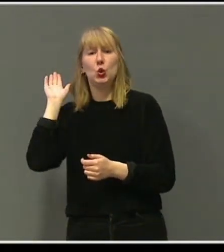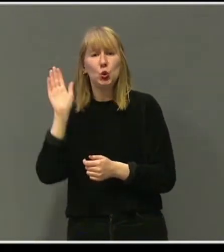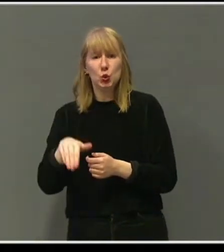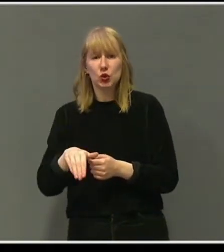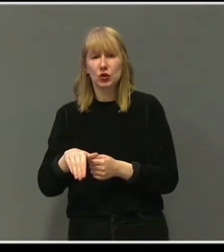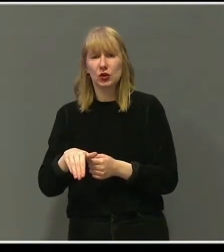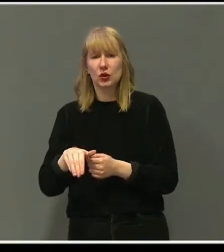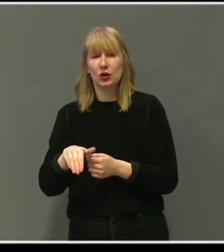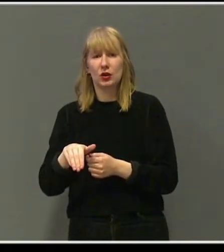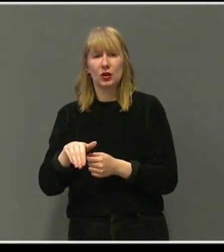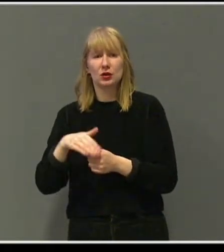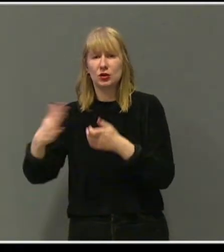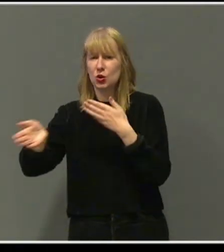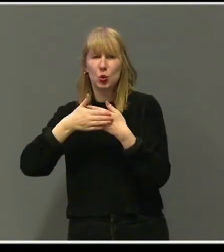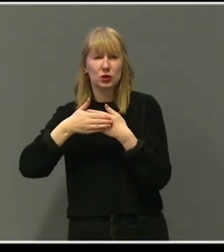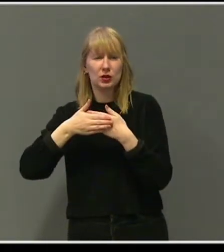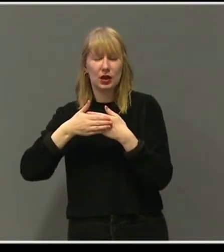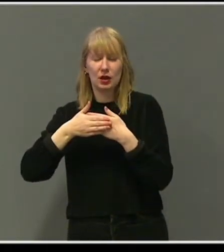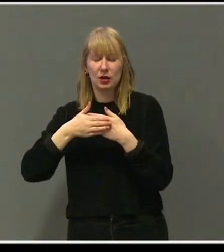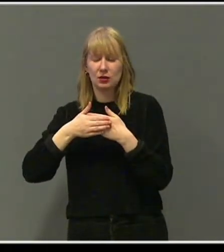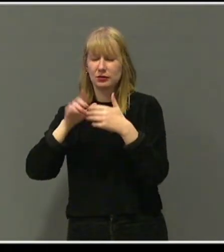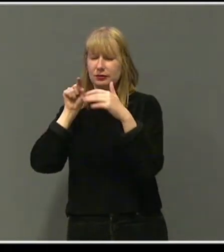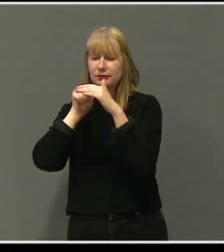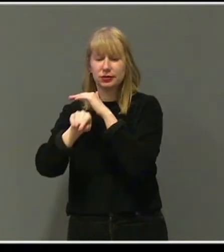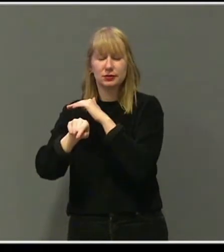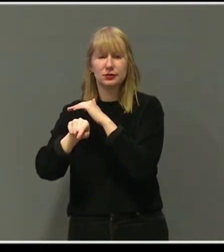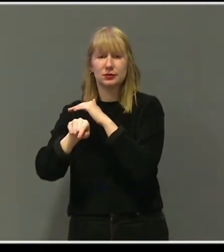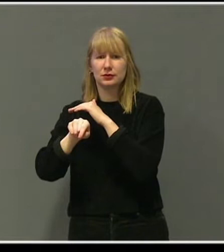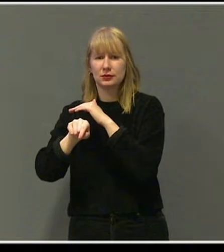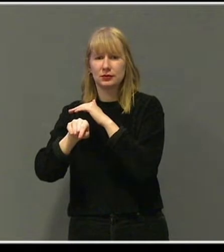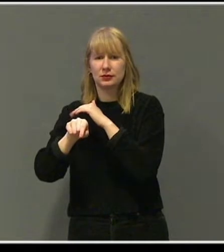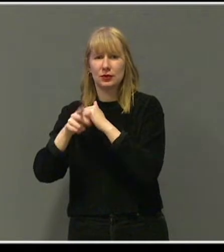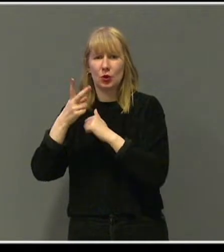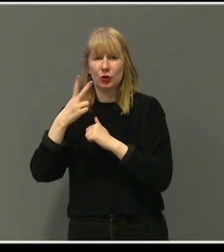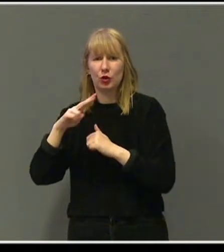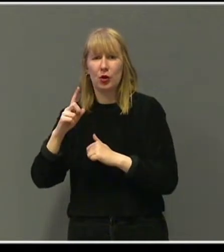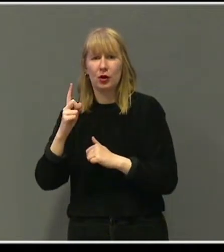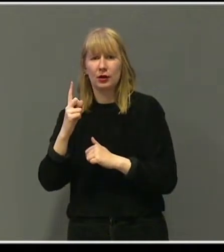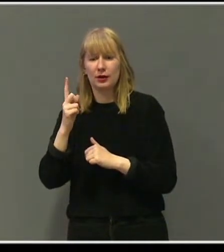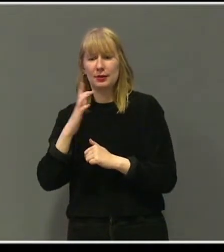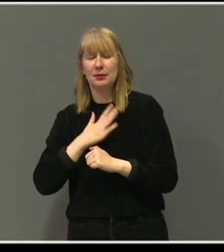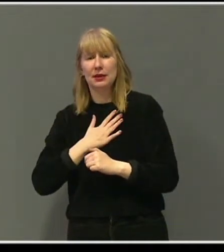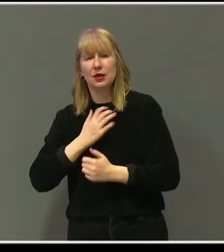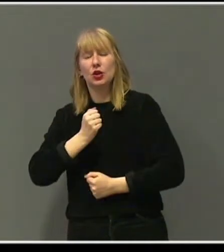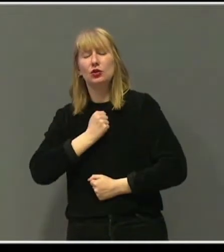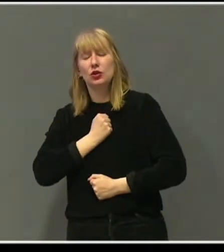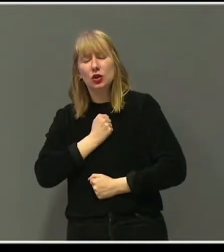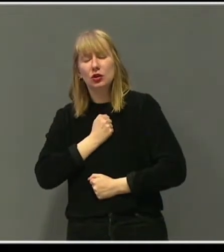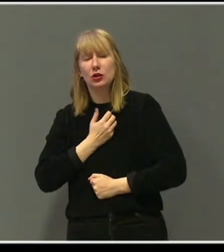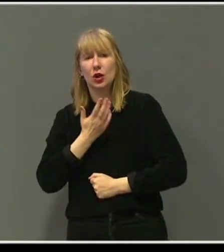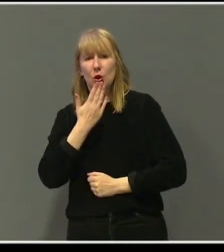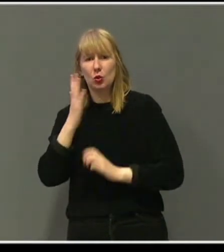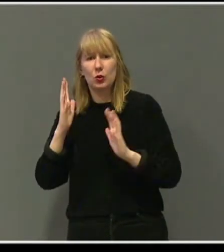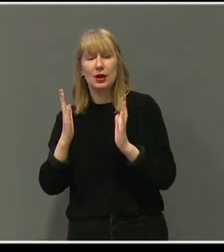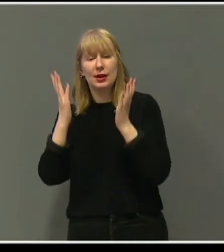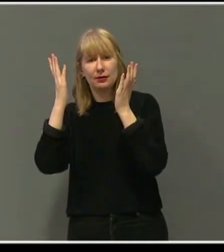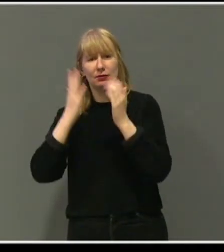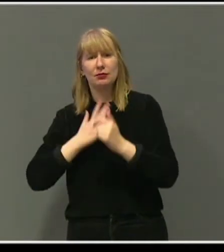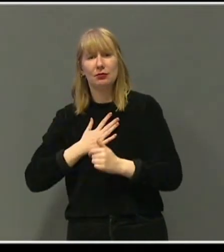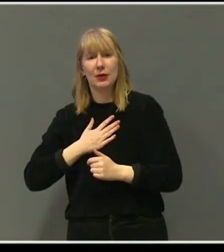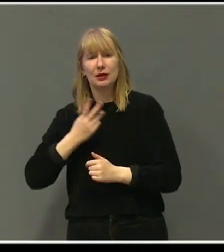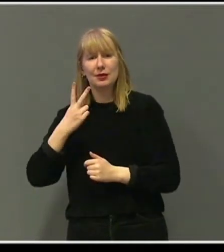lille kontoret, smelle igjen døren bak meg, og vende tilbake til mitt vante, trygge og gode liv.